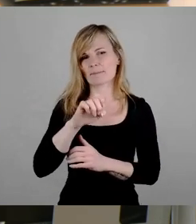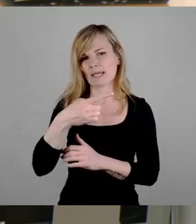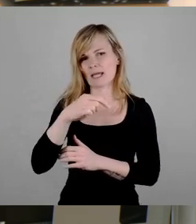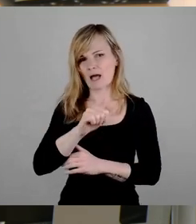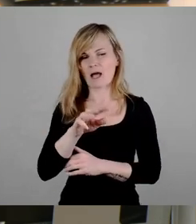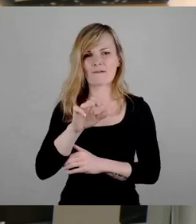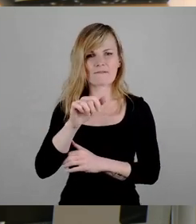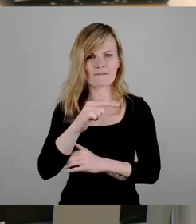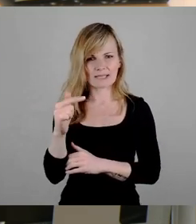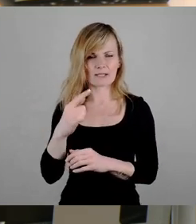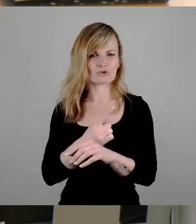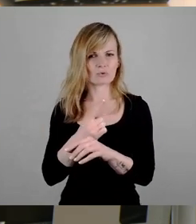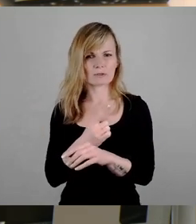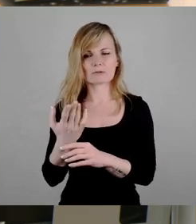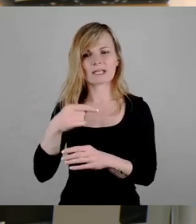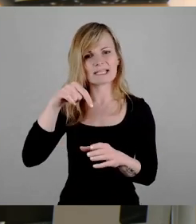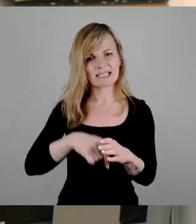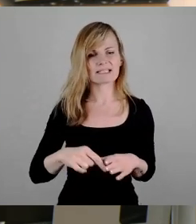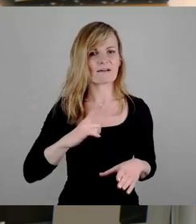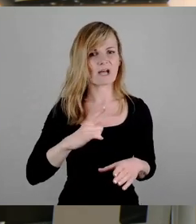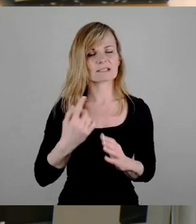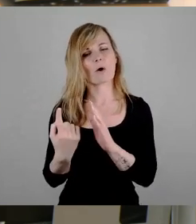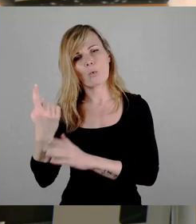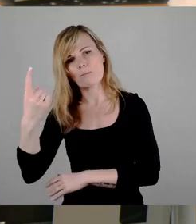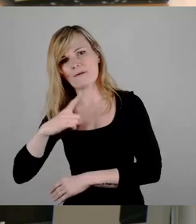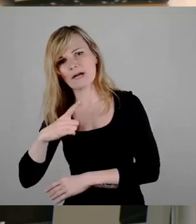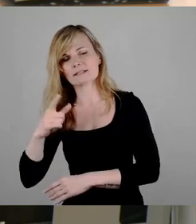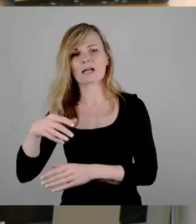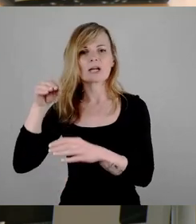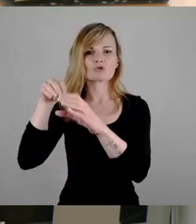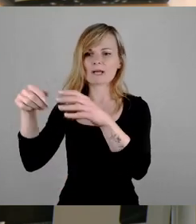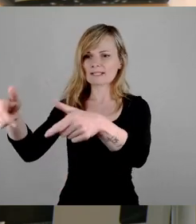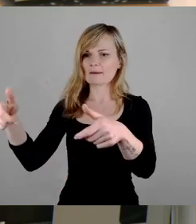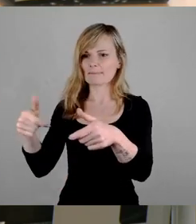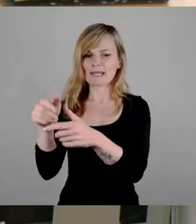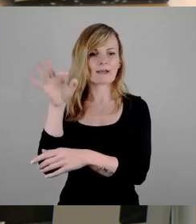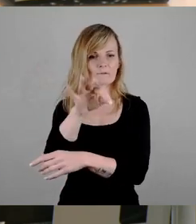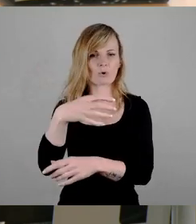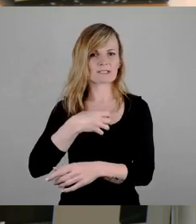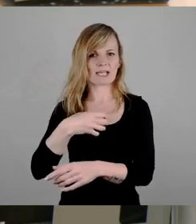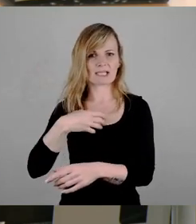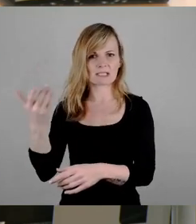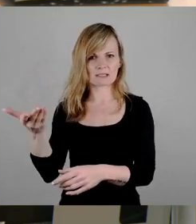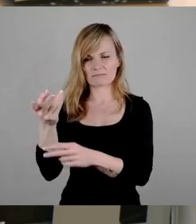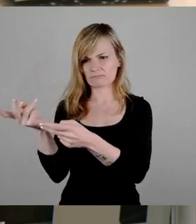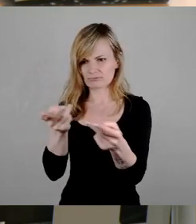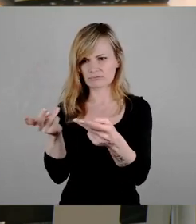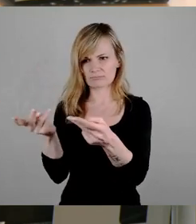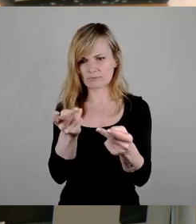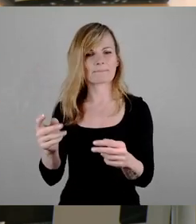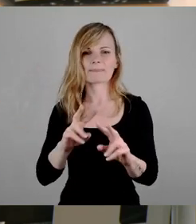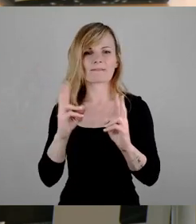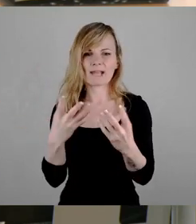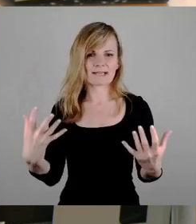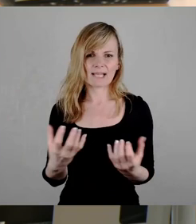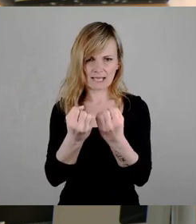Niederwarte bzw. von Oberwarte vom Speicherbecken für Dresden bereitstellbar sind, retten natürlich nicht die Welt, aber es ist ein Beitrag dazu, das